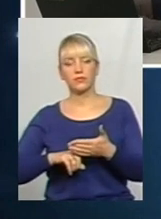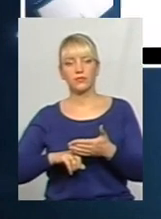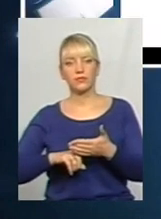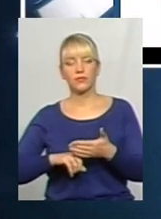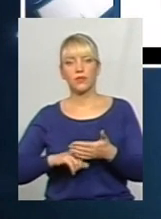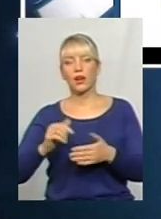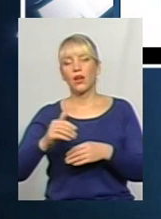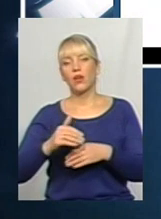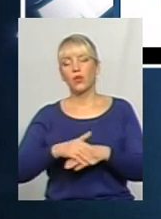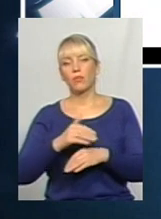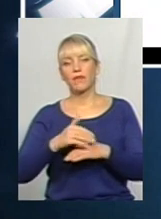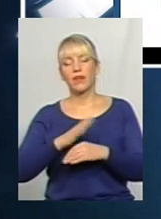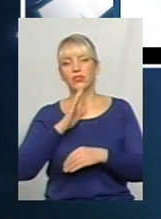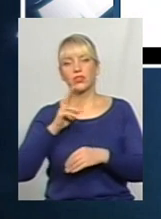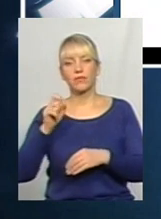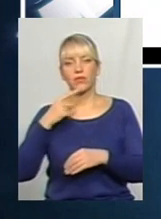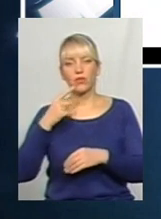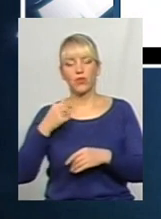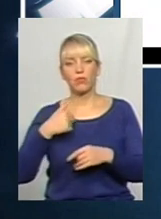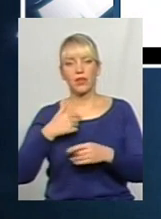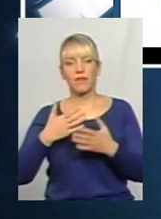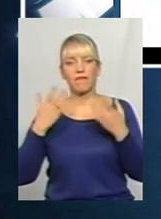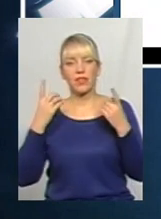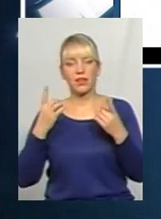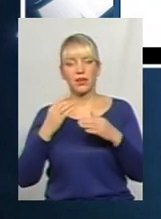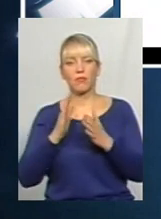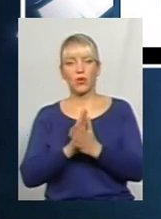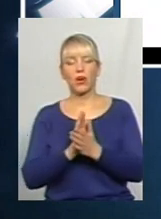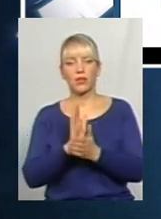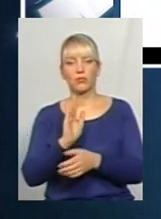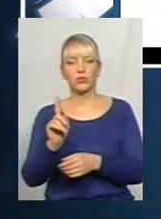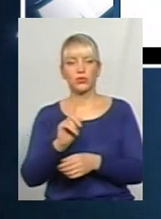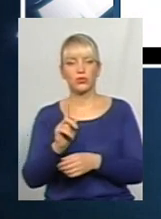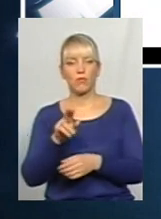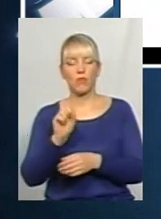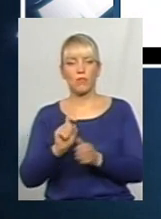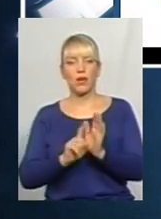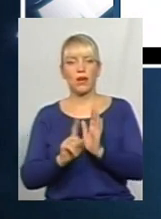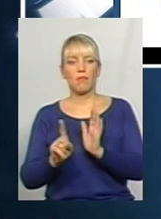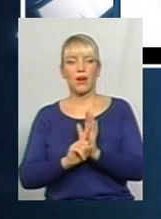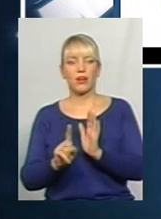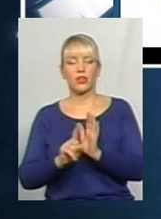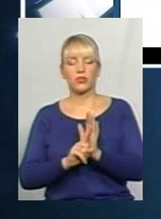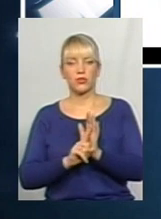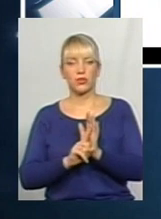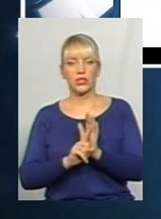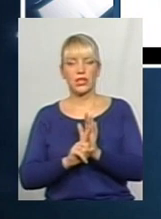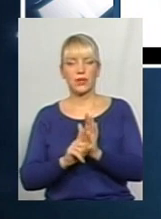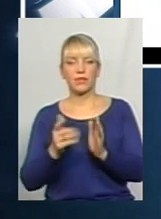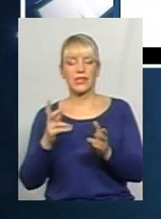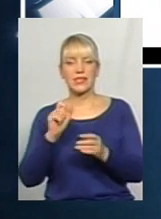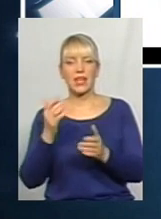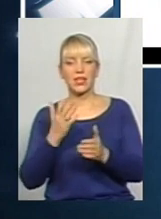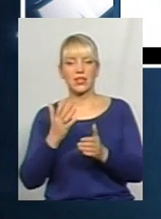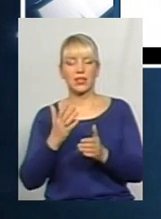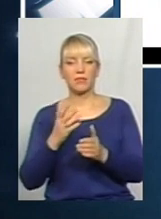Добрий вечір. У мене дуже велике прохання буде, щоб по маршруту, за яким ходить